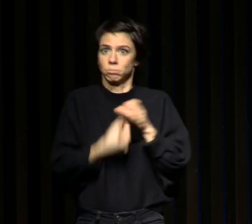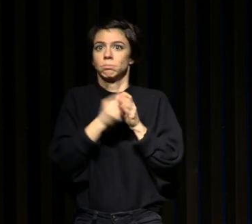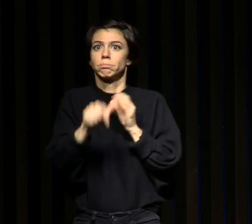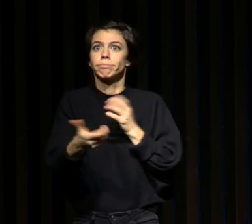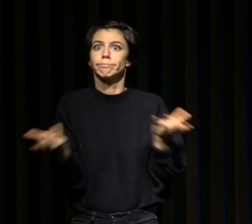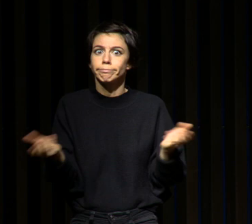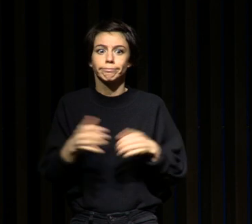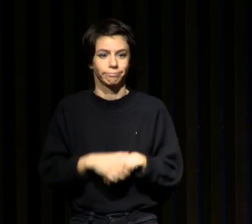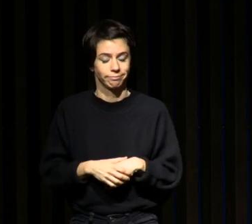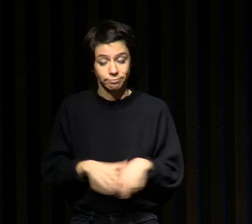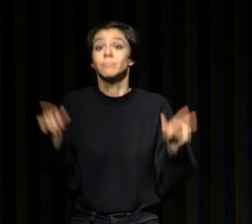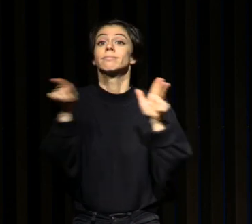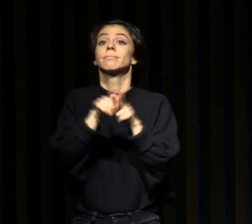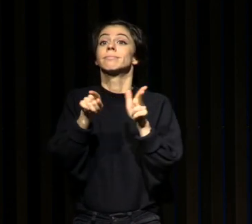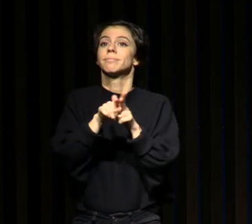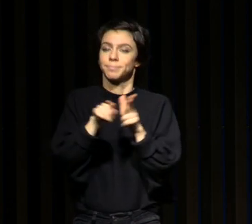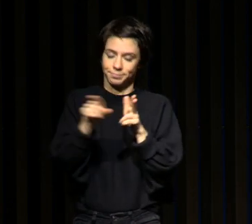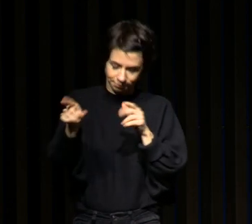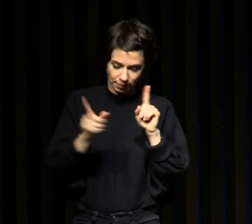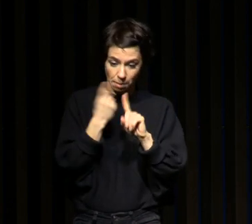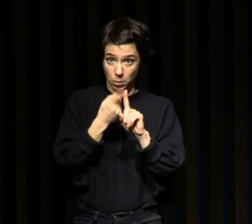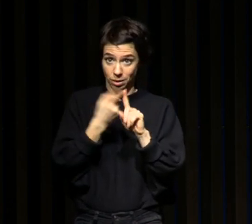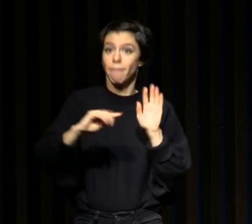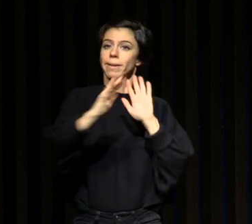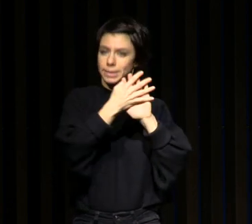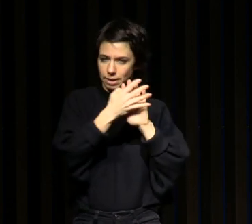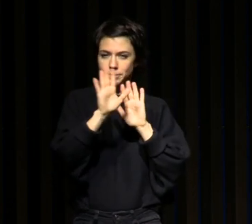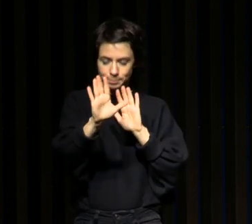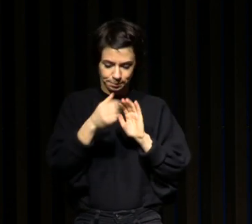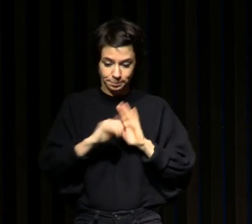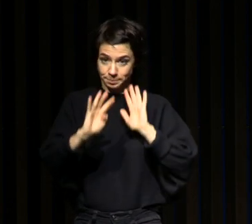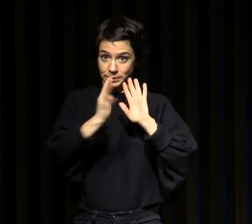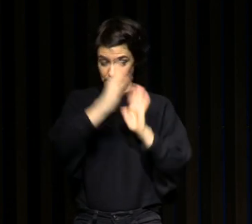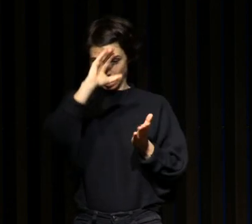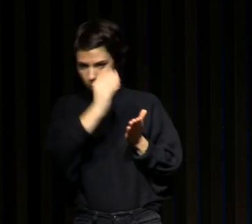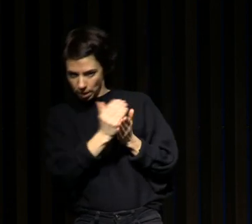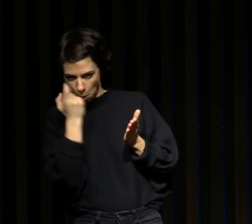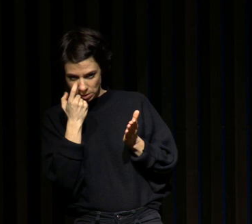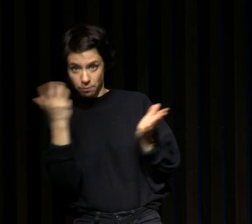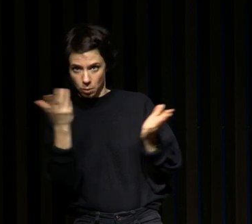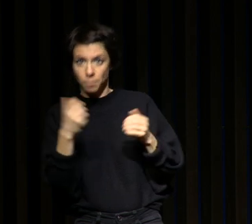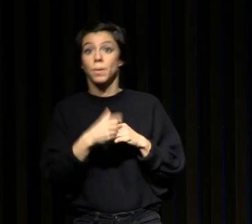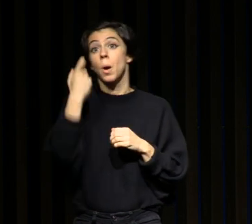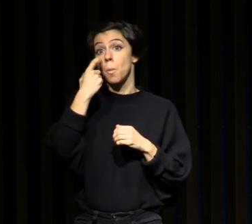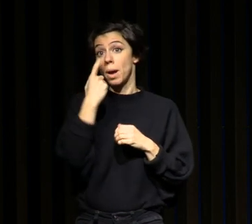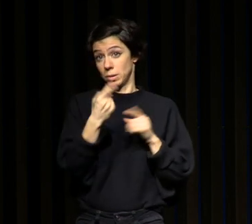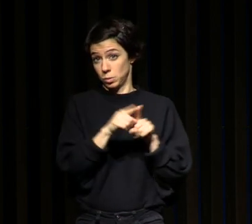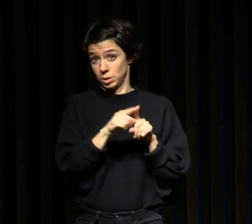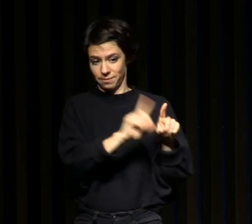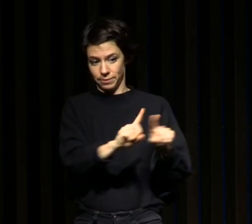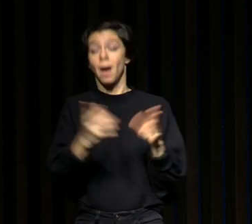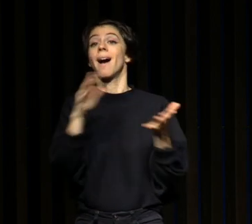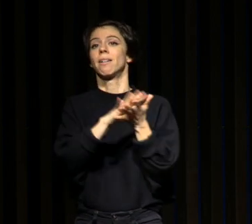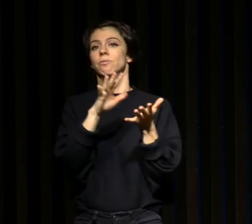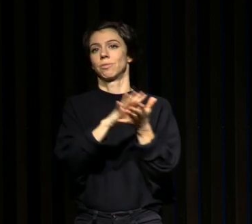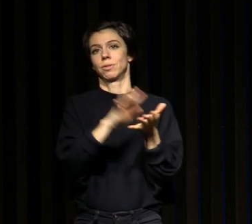important dans la variabilité observée du sommeil, c'est l'effet âge. Et on pense que c'est probablement